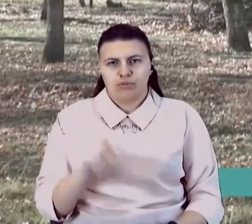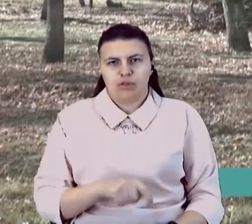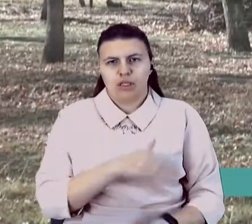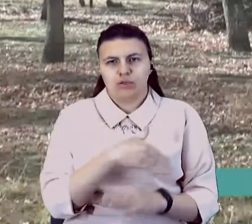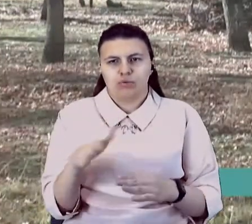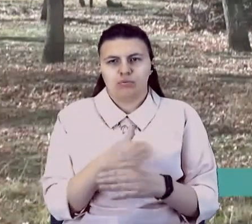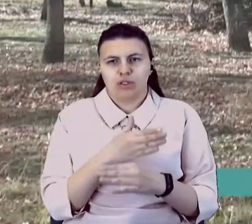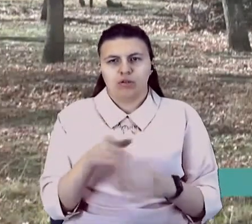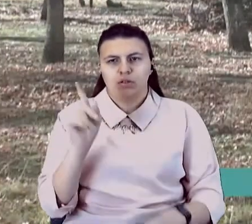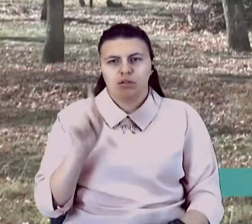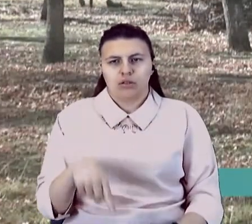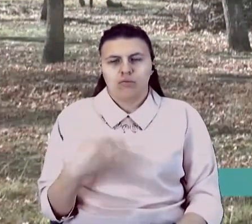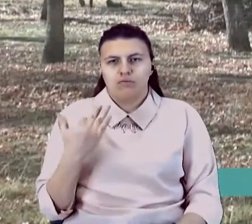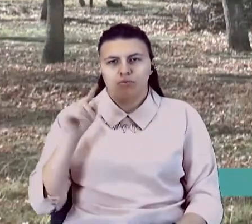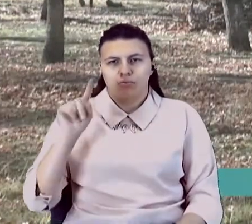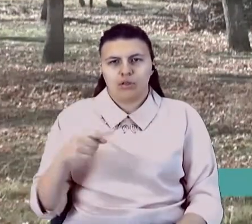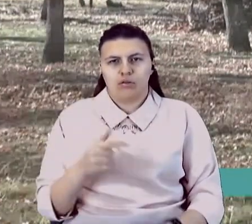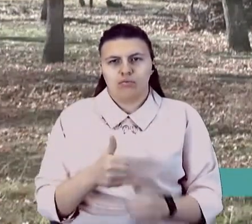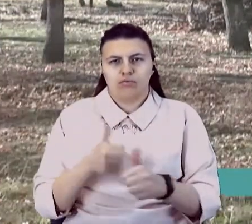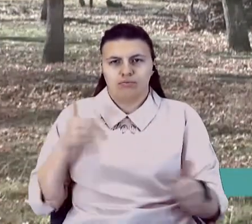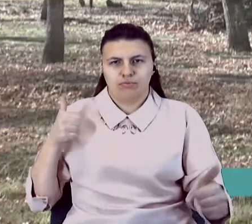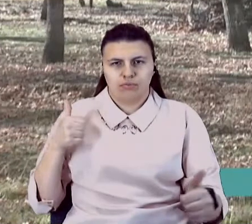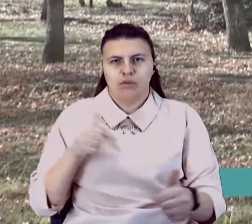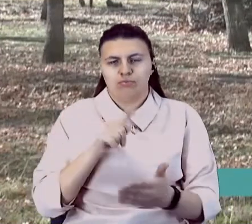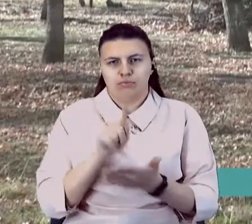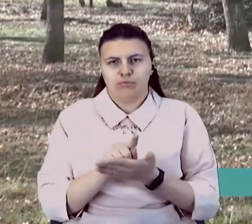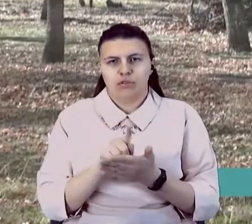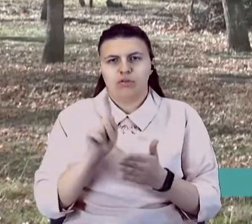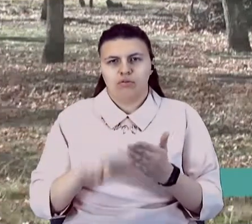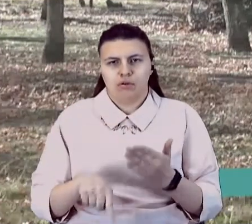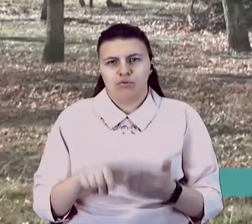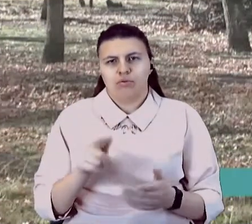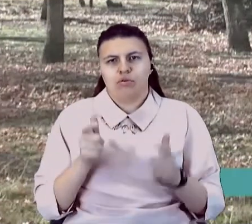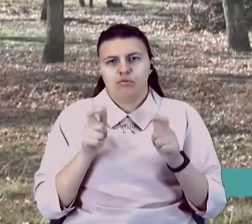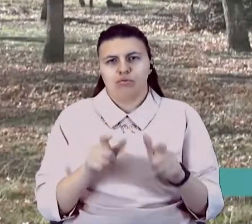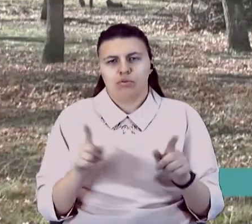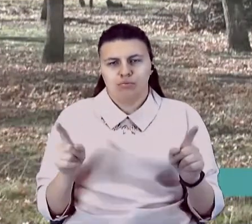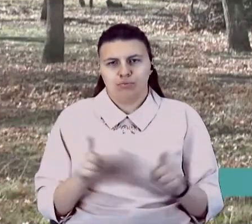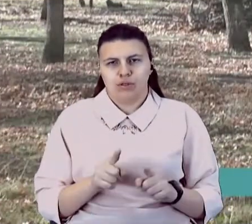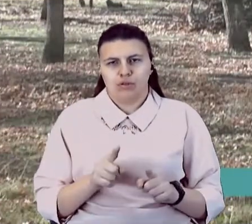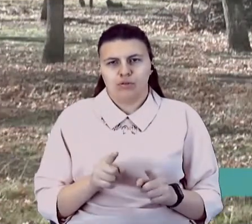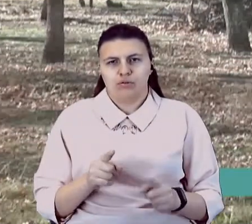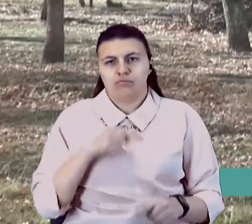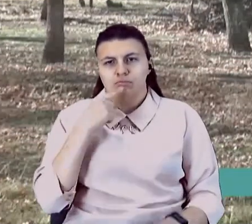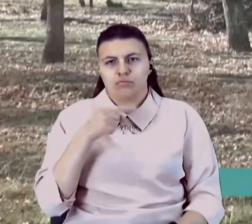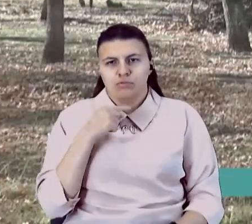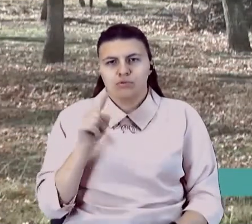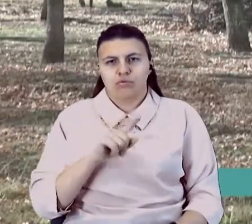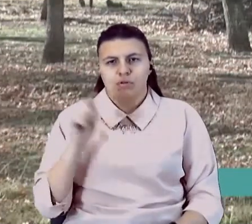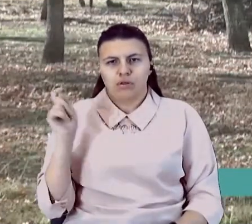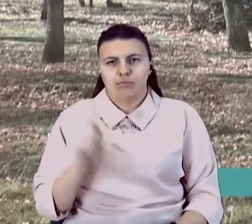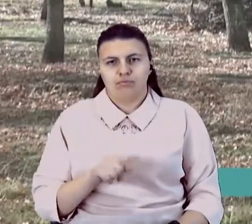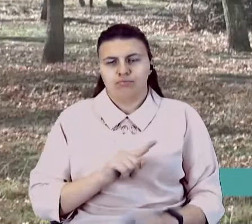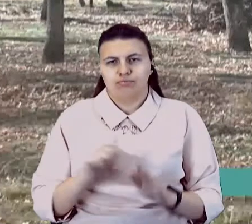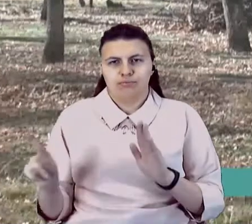також вимагатися дотримання соціальної дистанції, а також карантинних обмежень. Зауважимо, що для перетину лінії розмежування з